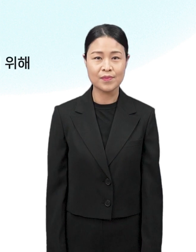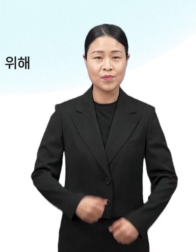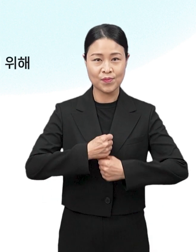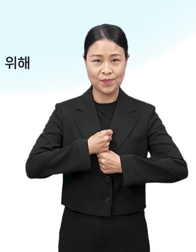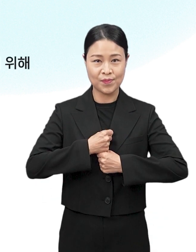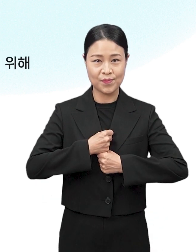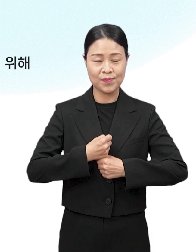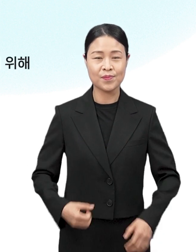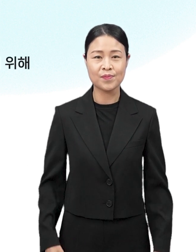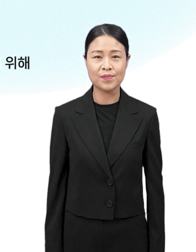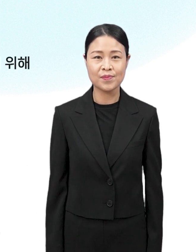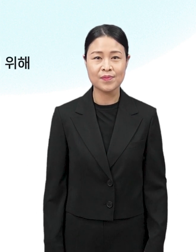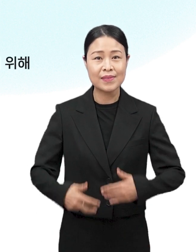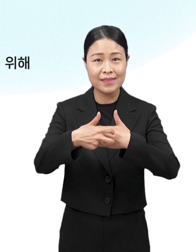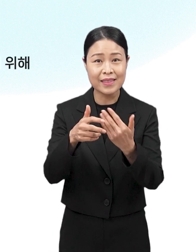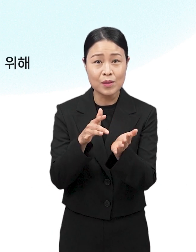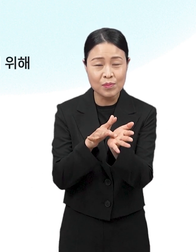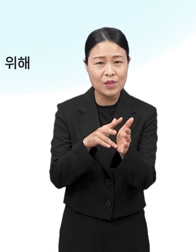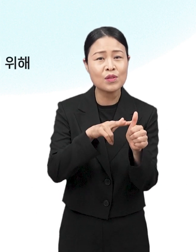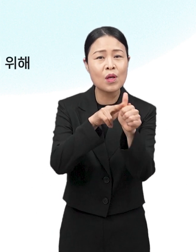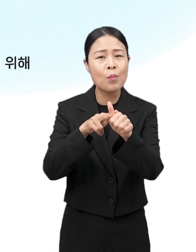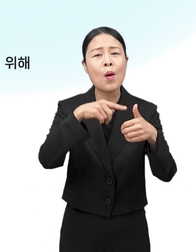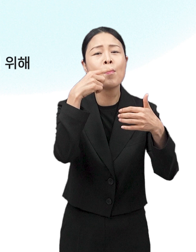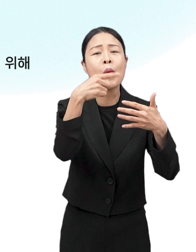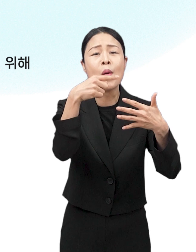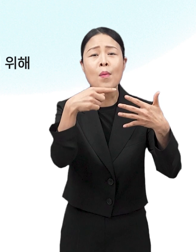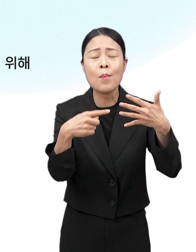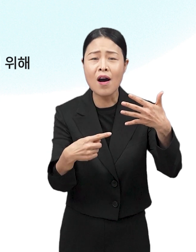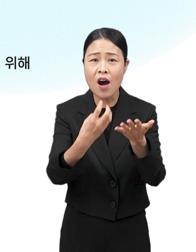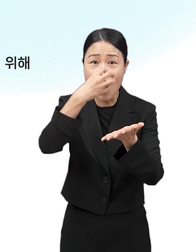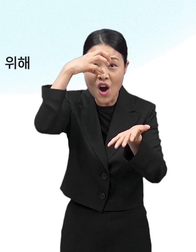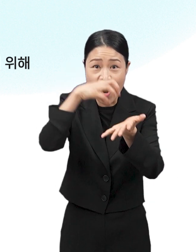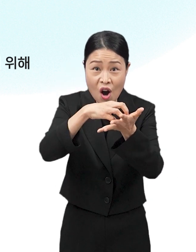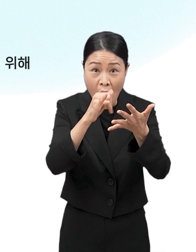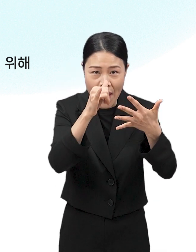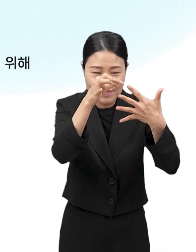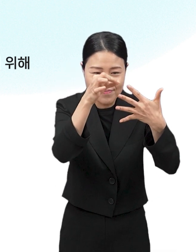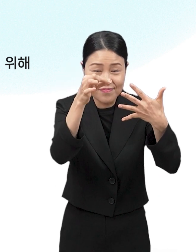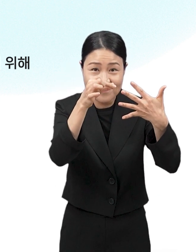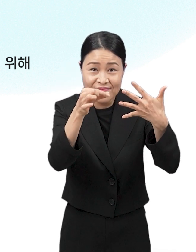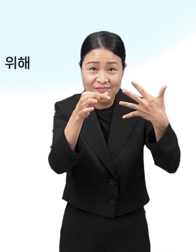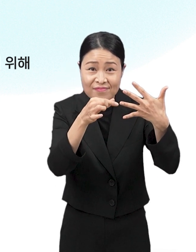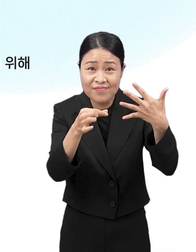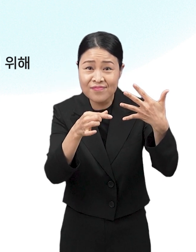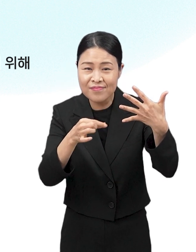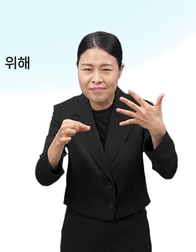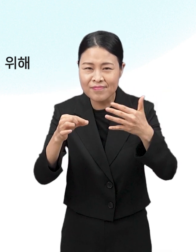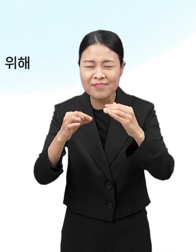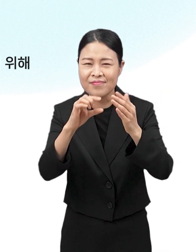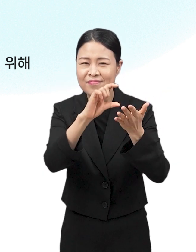주의 지금부터 안내해드리는 의약품 정보는 장애인의 이해를 돕기 위해